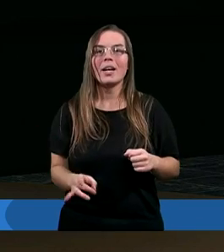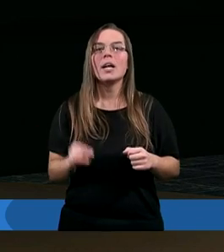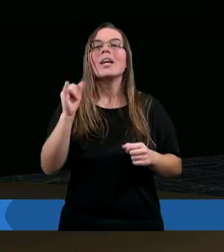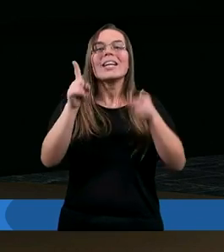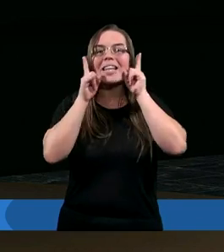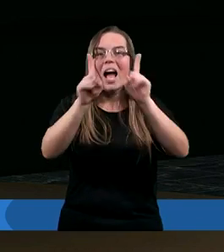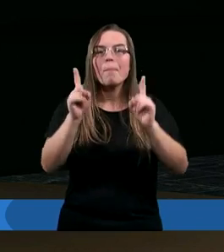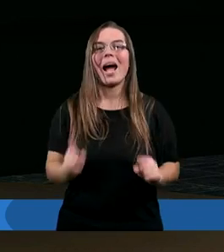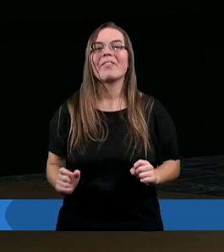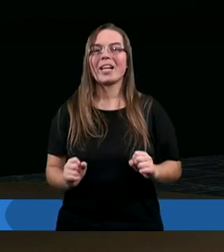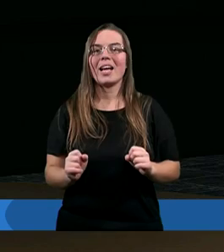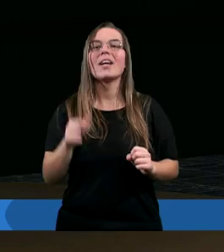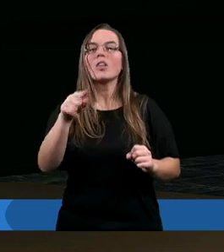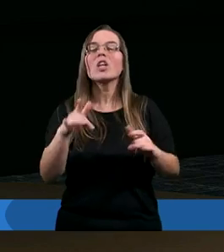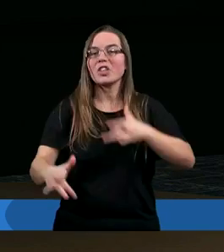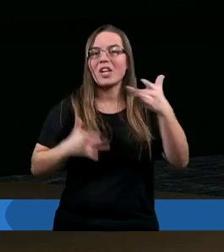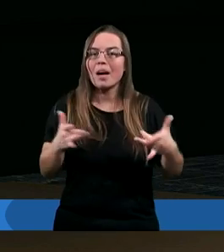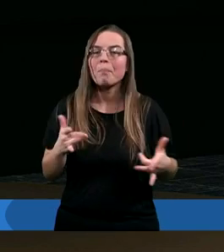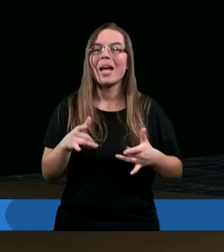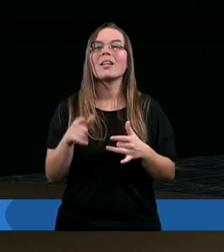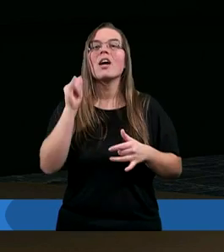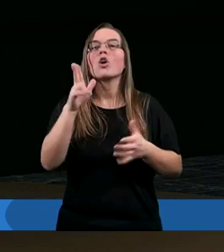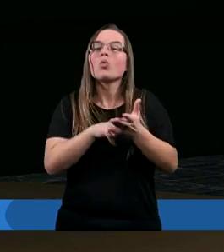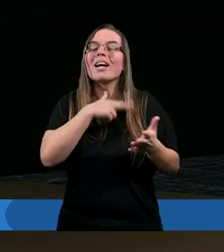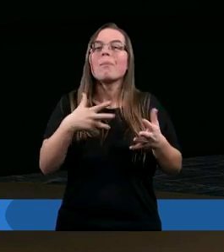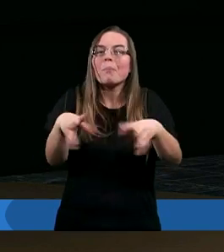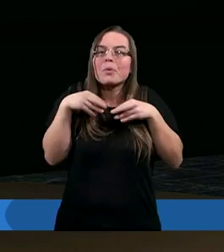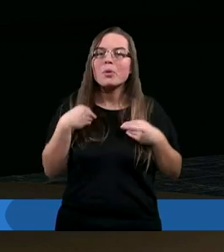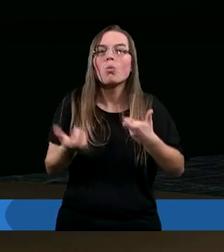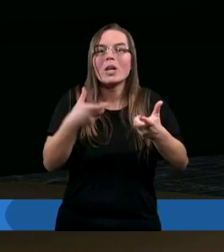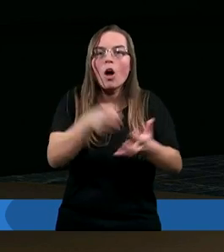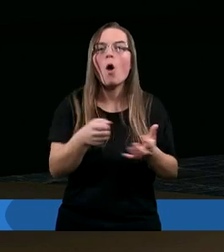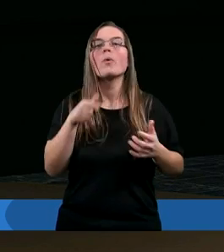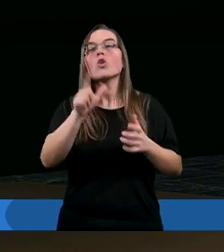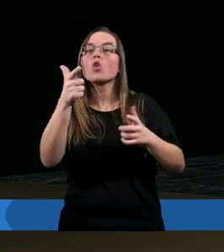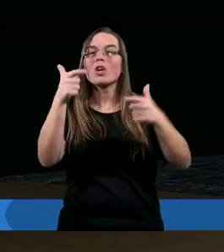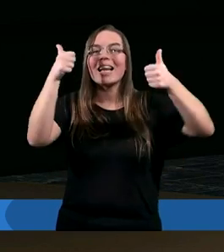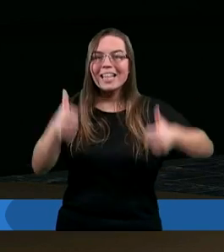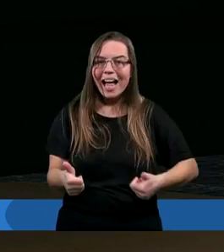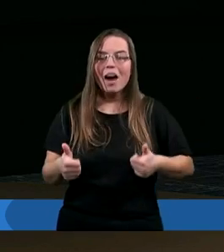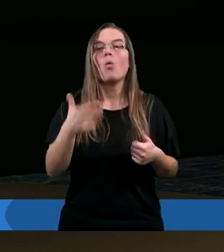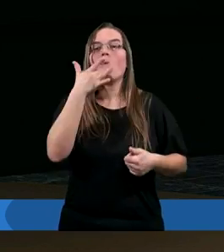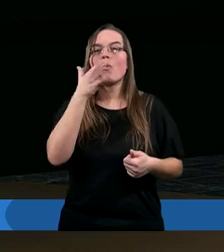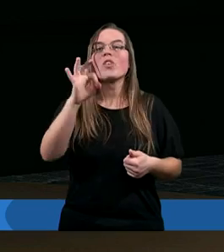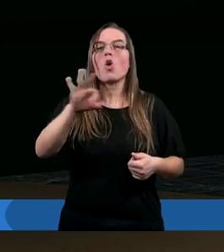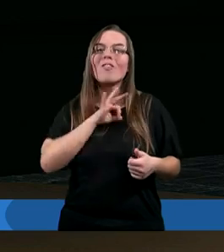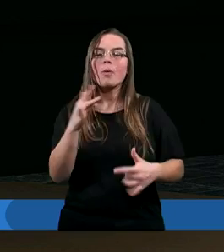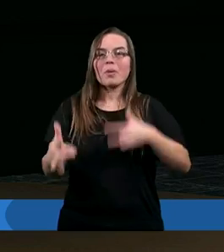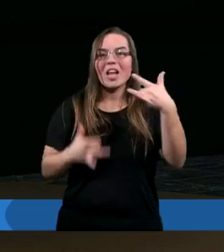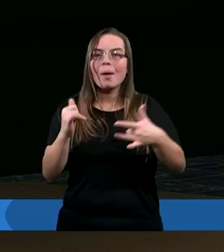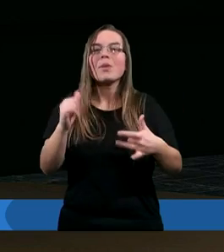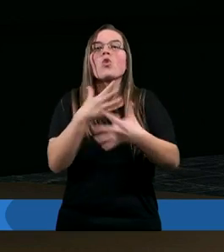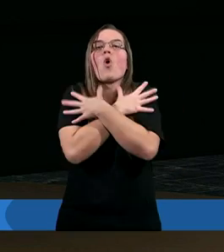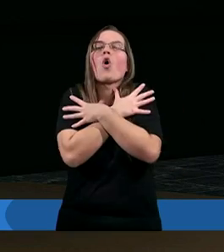Pokornie, chociaż z cierpieniem i krzykiem, ale przyjmuje to, co się stało. Mówi o swoim cierpieniu i